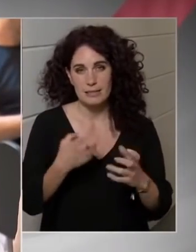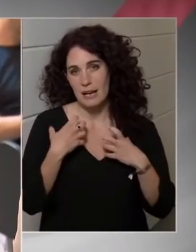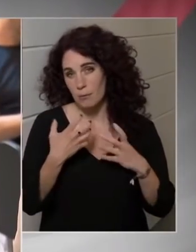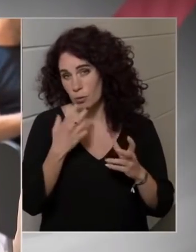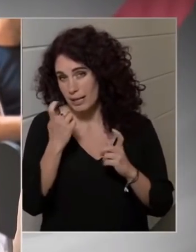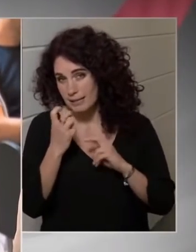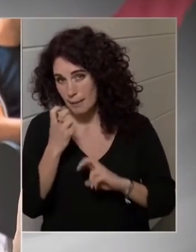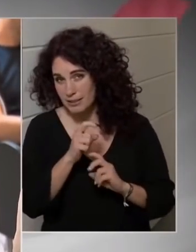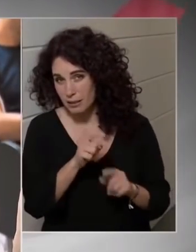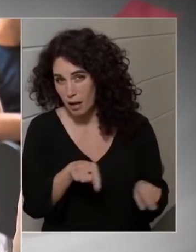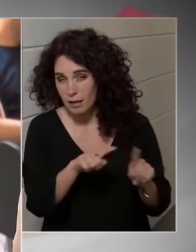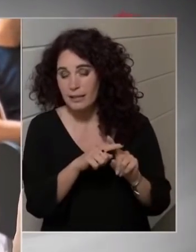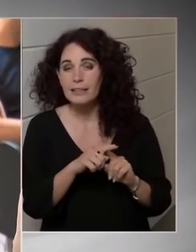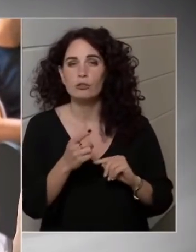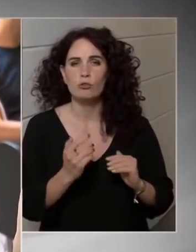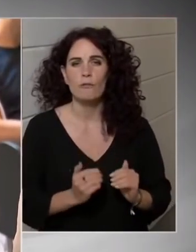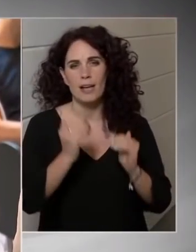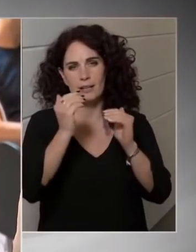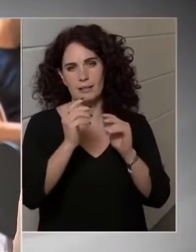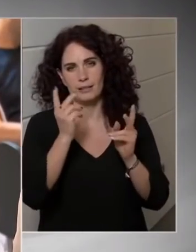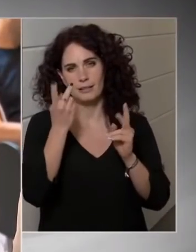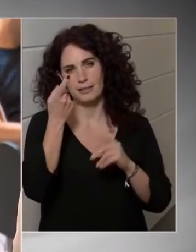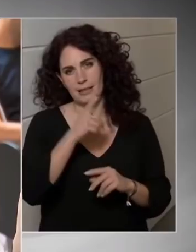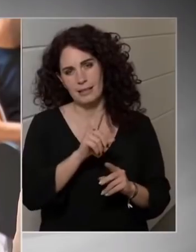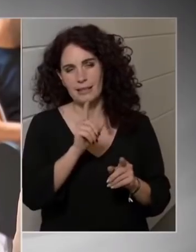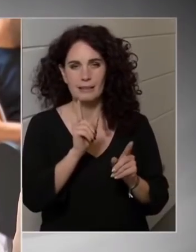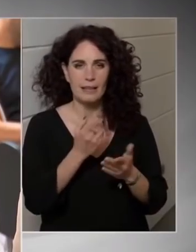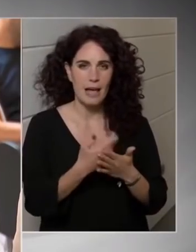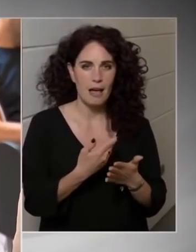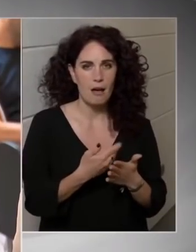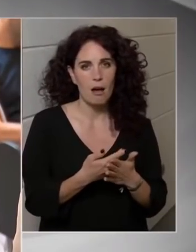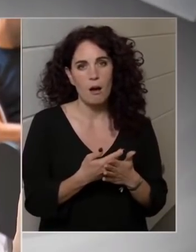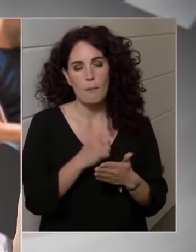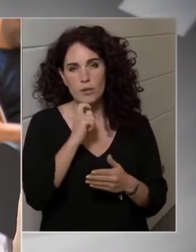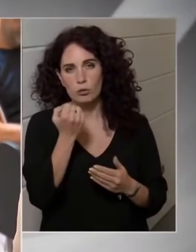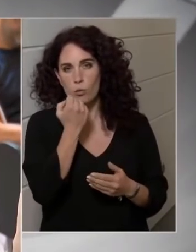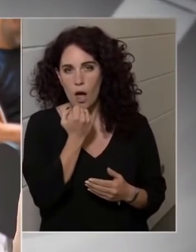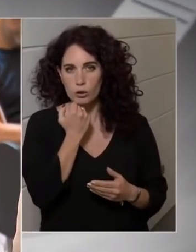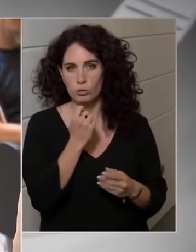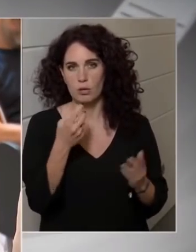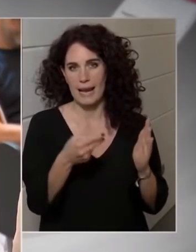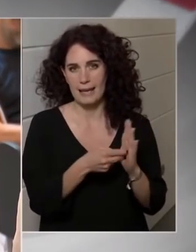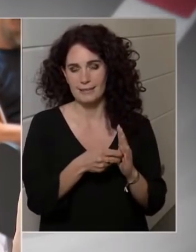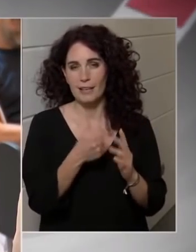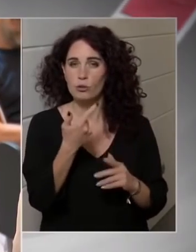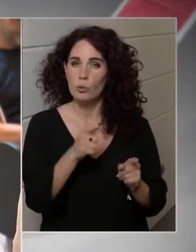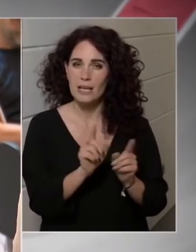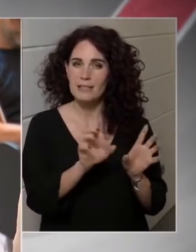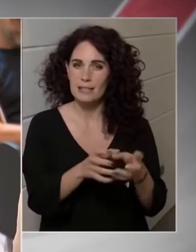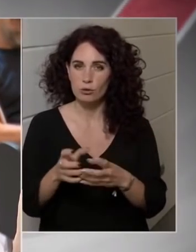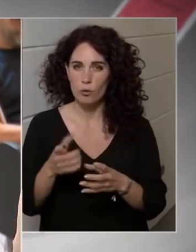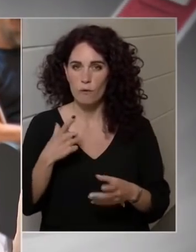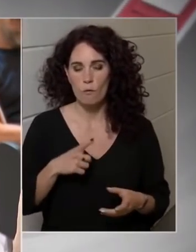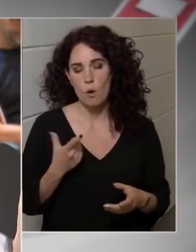növelni kéne a magyar tulajdonarányát. Kettő ilyen szektor volt, a, ami kiemelkedett ezek közül, volt az